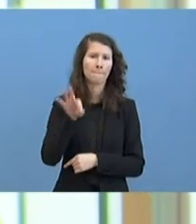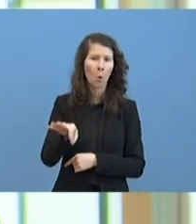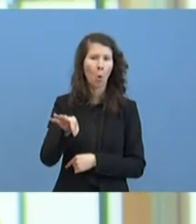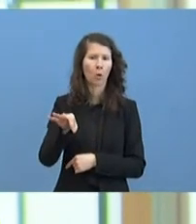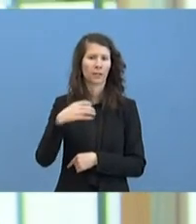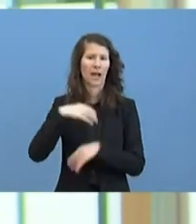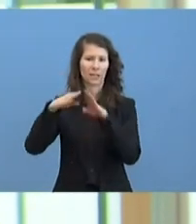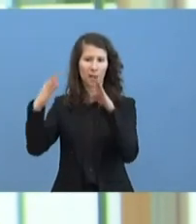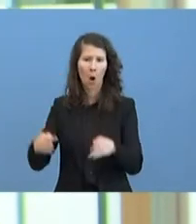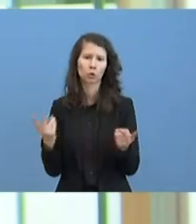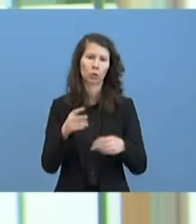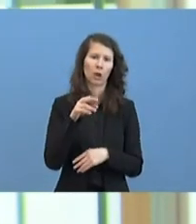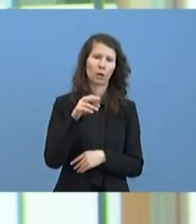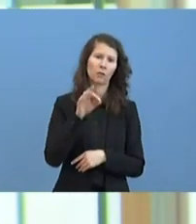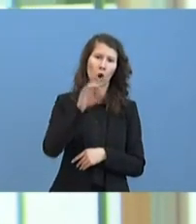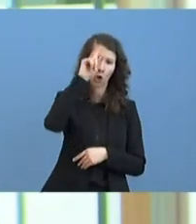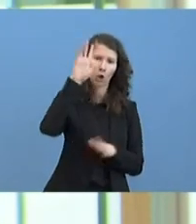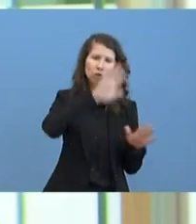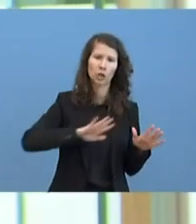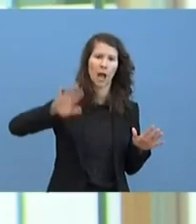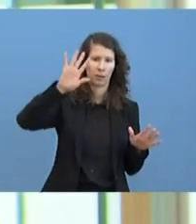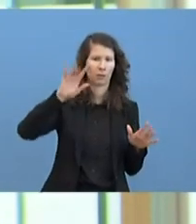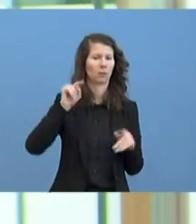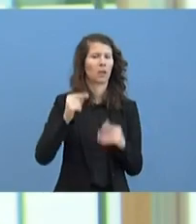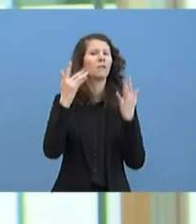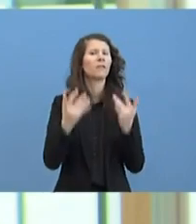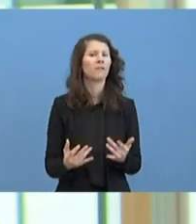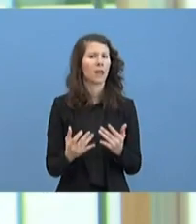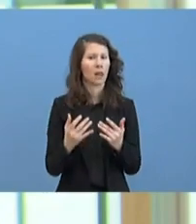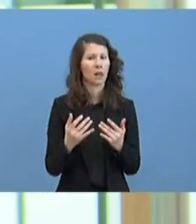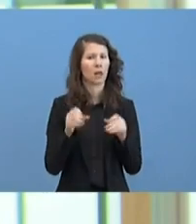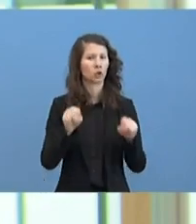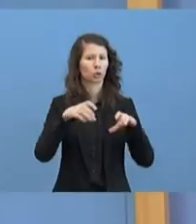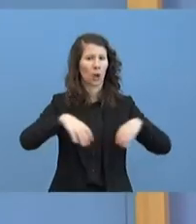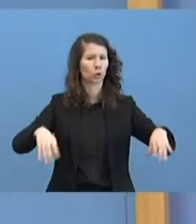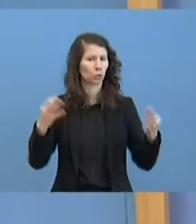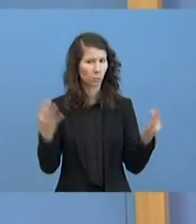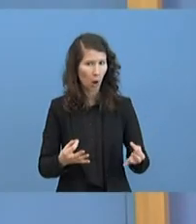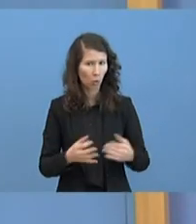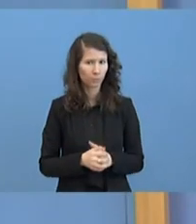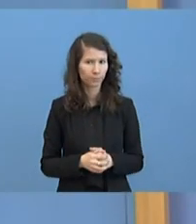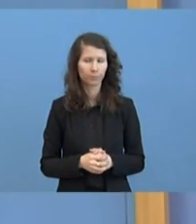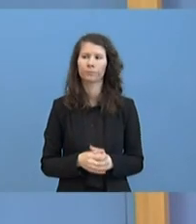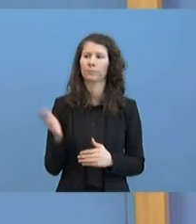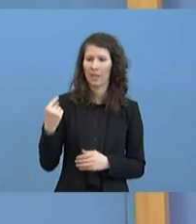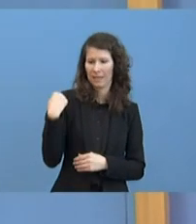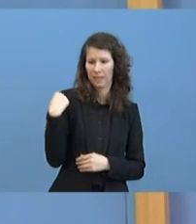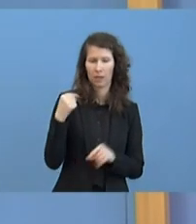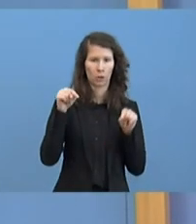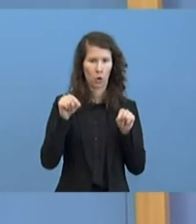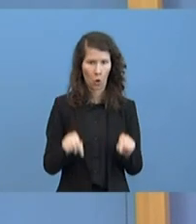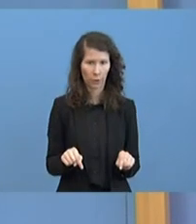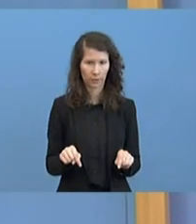Deutschland an, an Atemschutzmasken und Schutzausrüstung? Also allein gestern und heute wurden